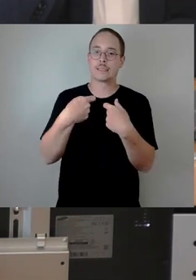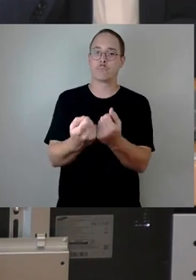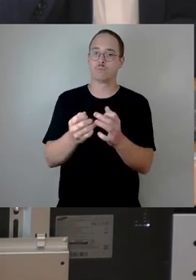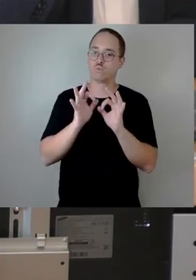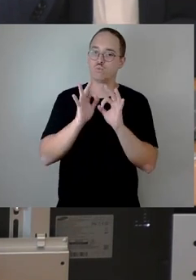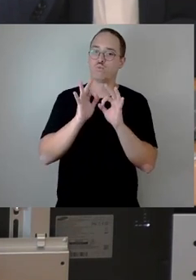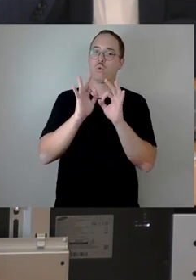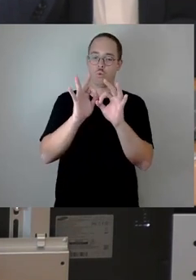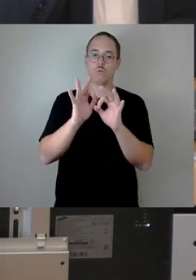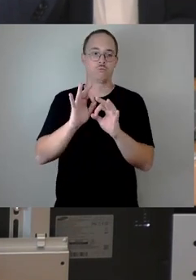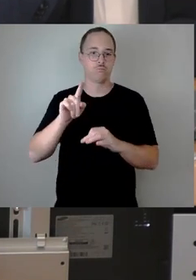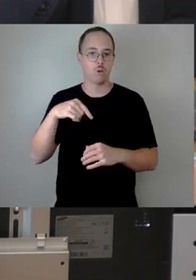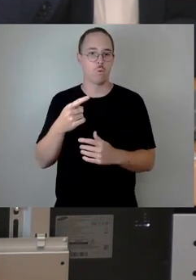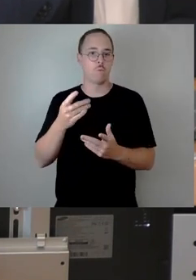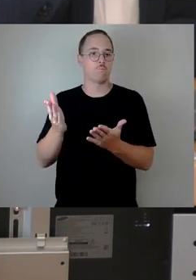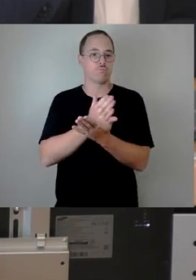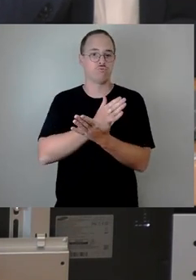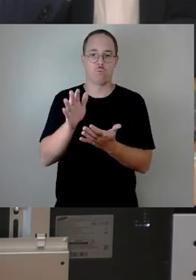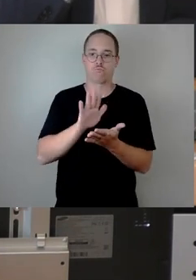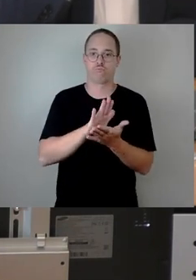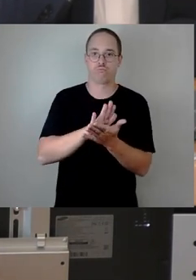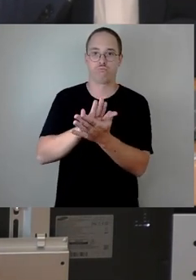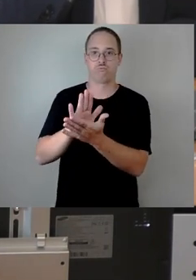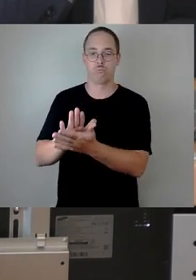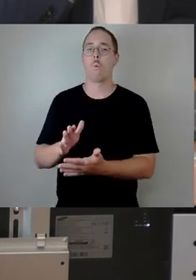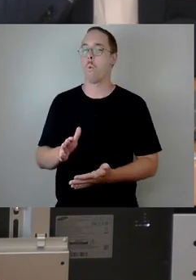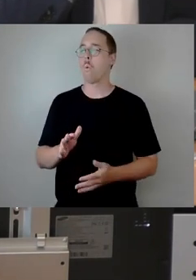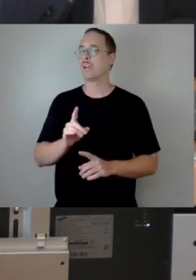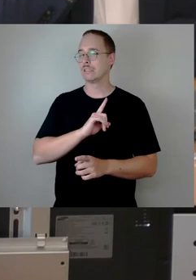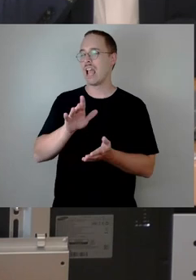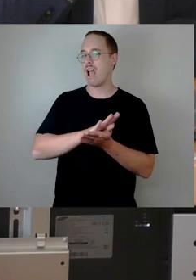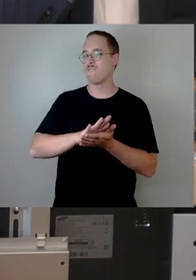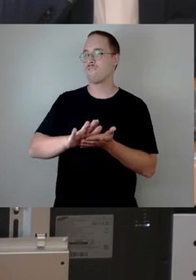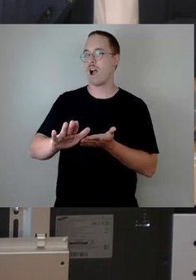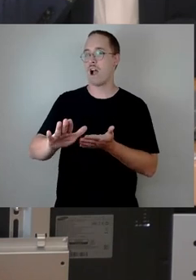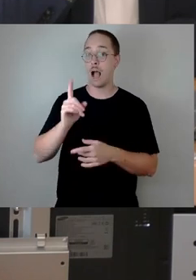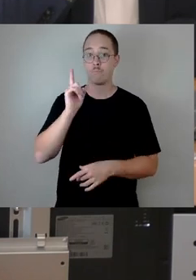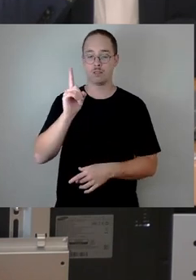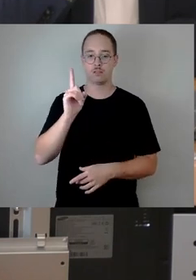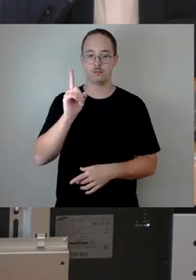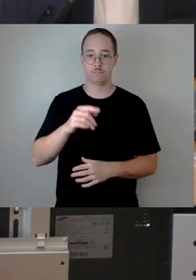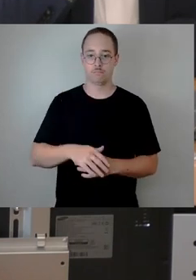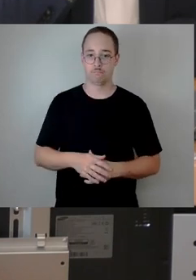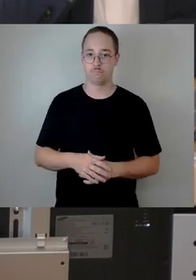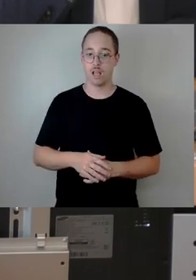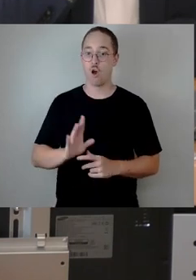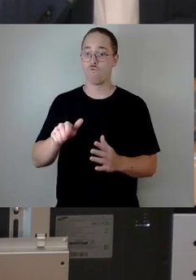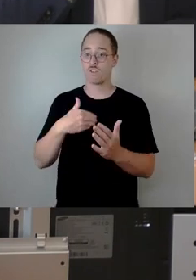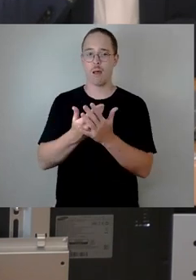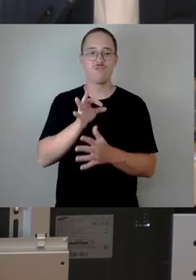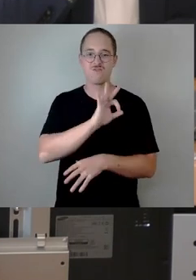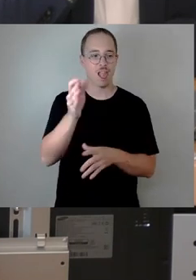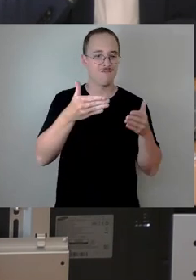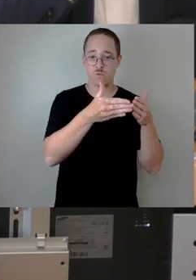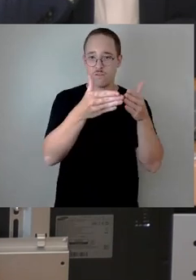Herausforderung. Ich will aber an dieser Stelle eines betonen, es ist die Aufgabe jeder Fraktion, an diesem